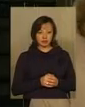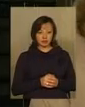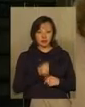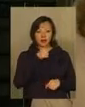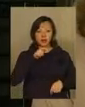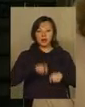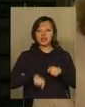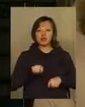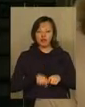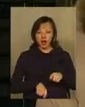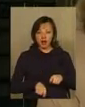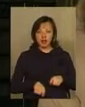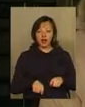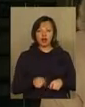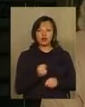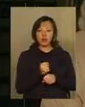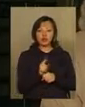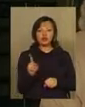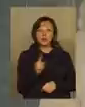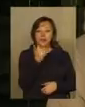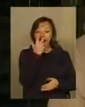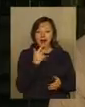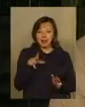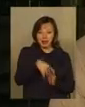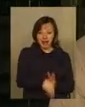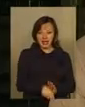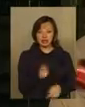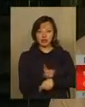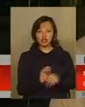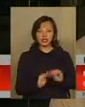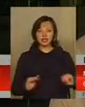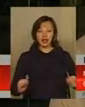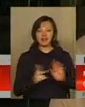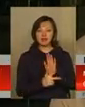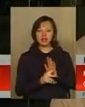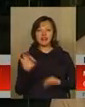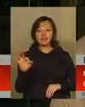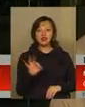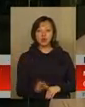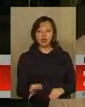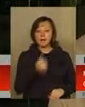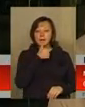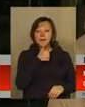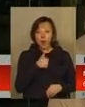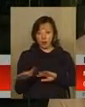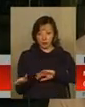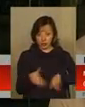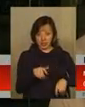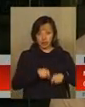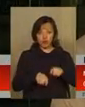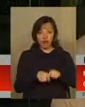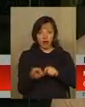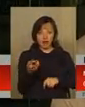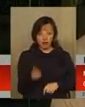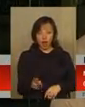Пробне тестування проходить з метою адаптації. Більшість дітей, 80%, які пройшли пробне тестування,